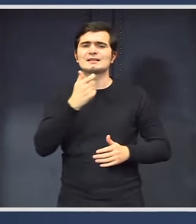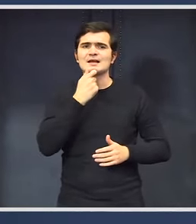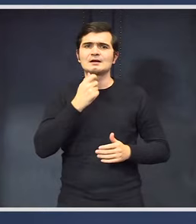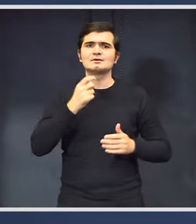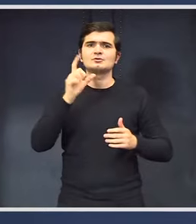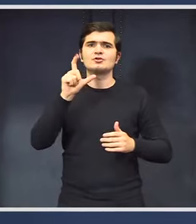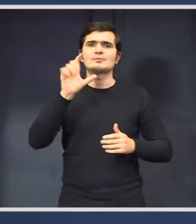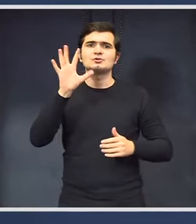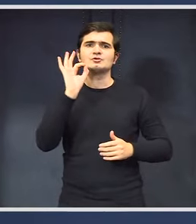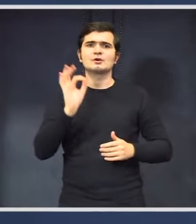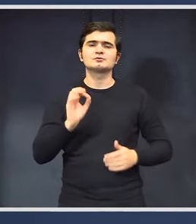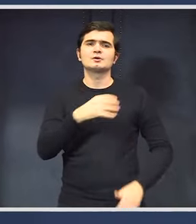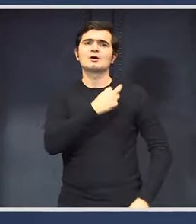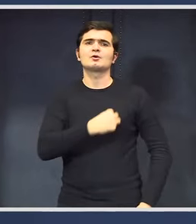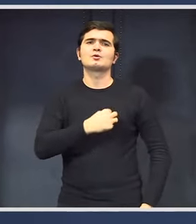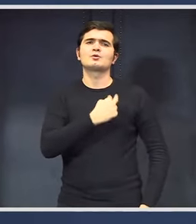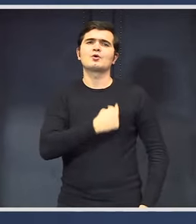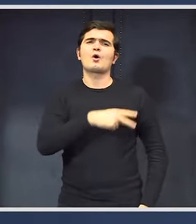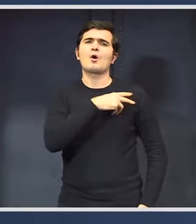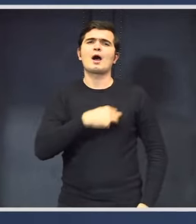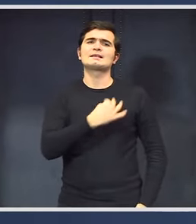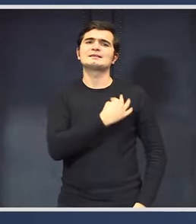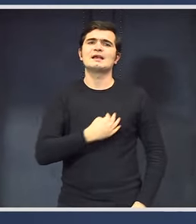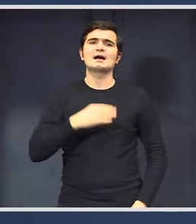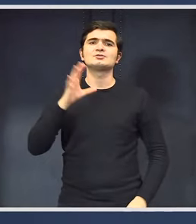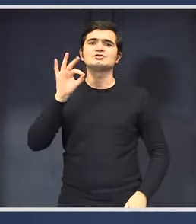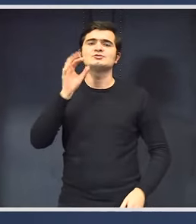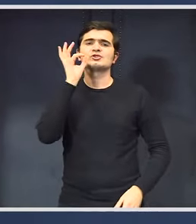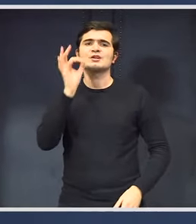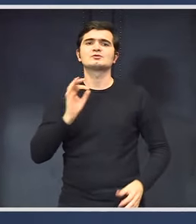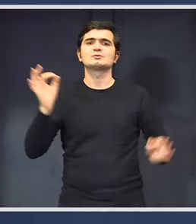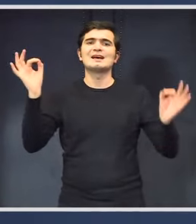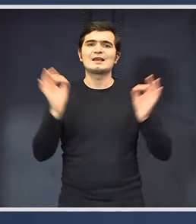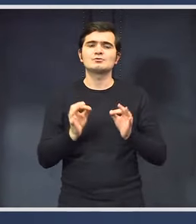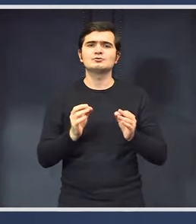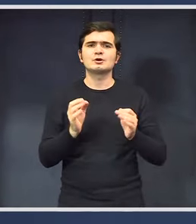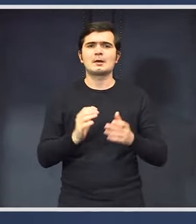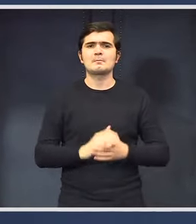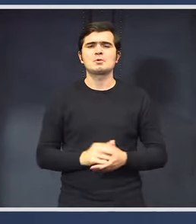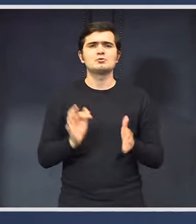Croația, studenții au reducere de 50% la un număr nelimitat de călătorii.